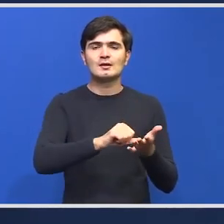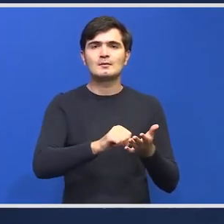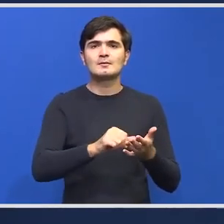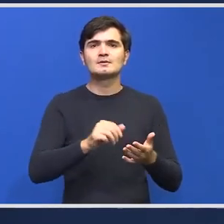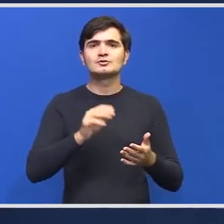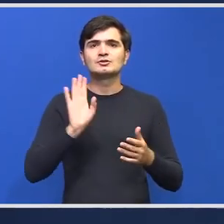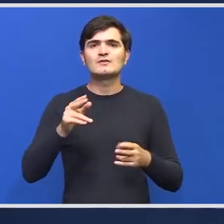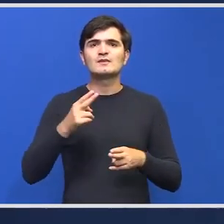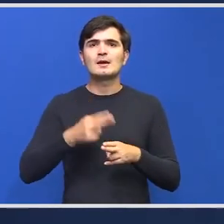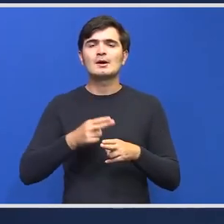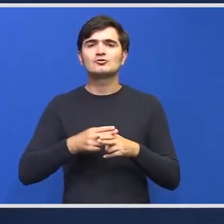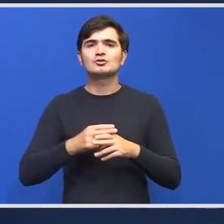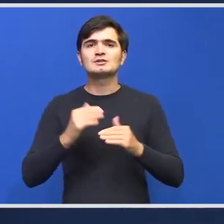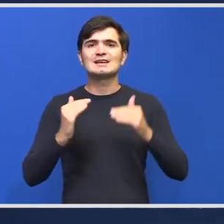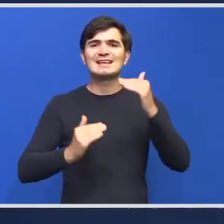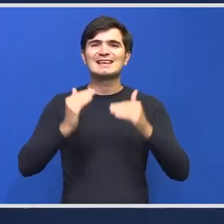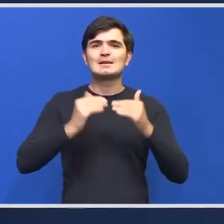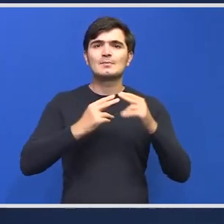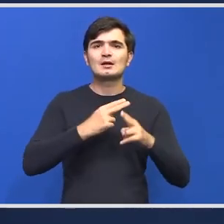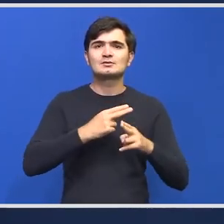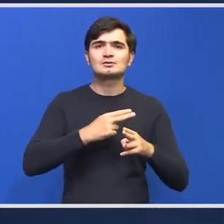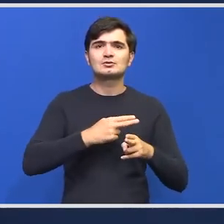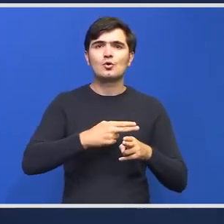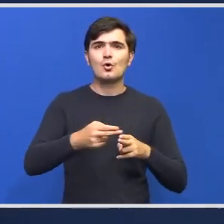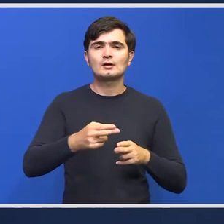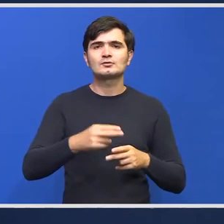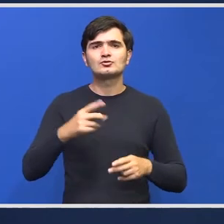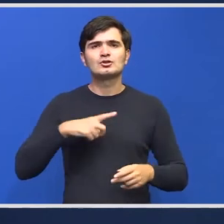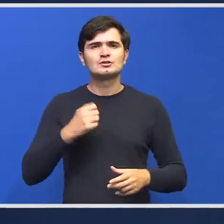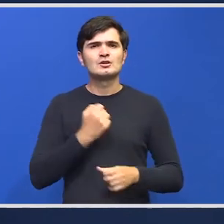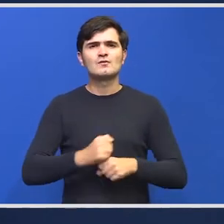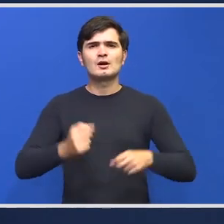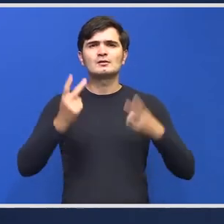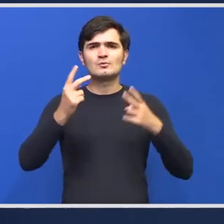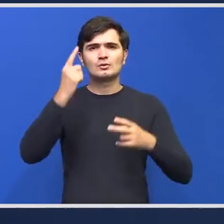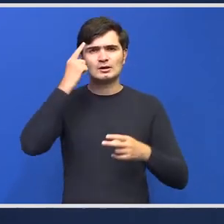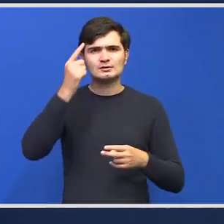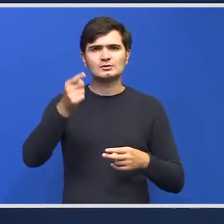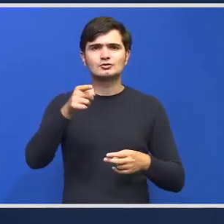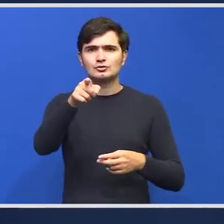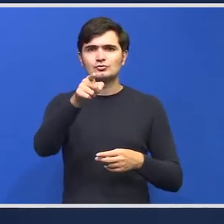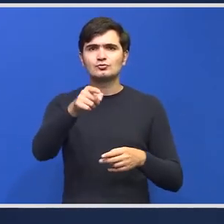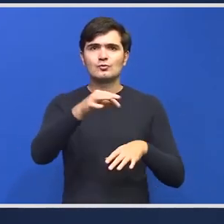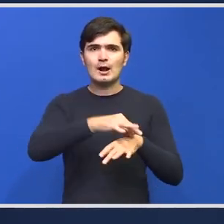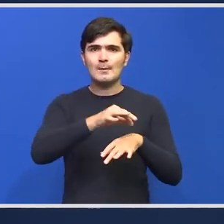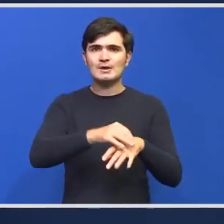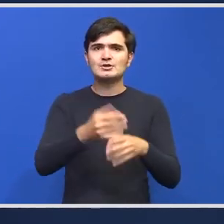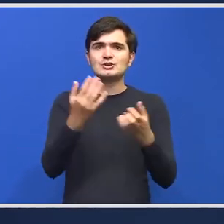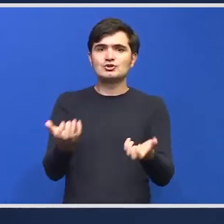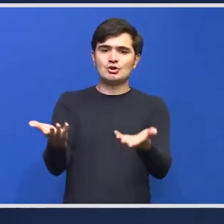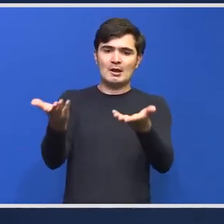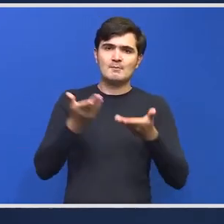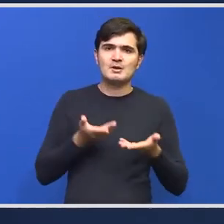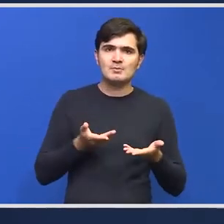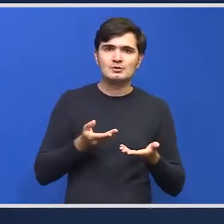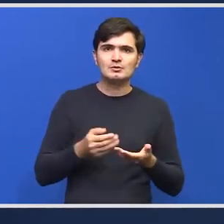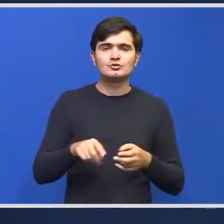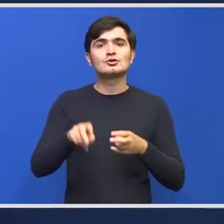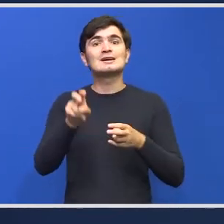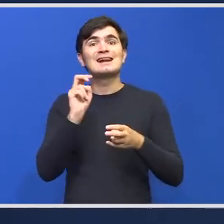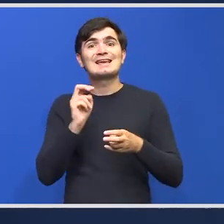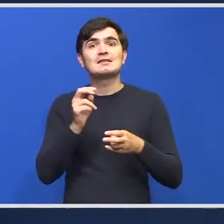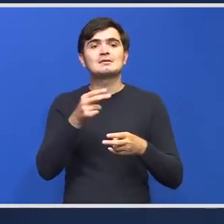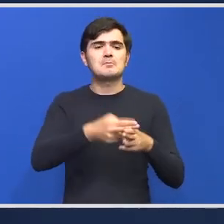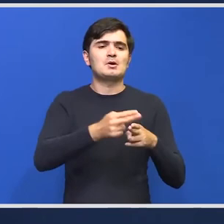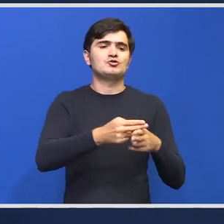e foarte important să știi ca medic ce primești și să știi ca medic înainte să trimiți un